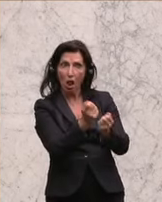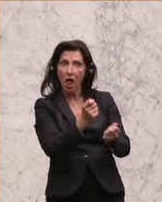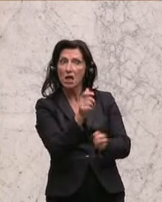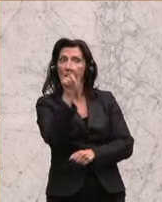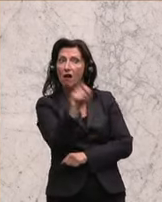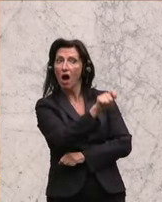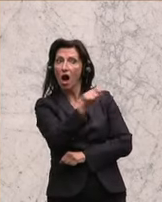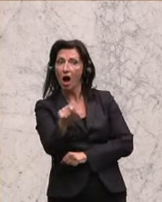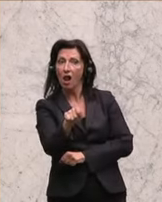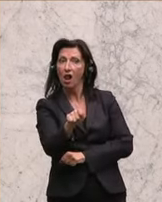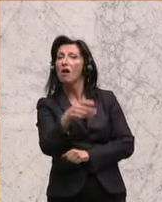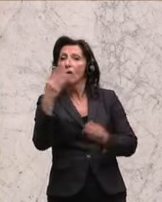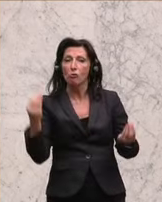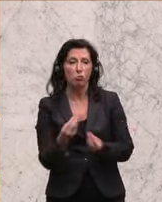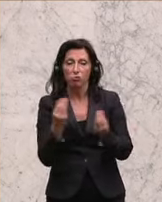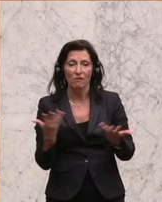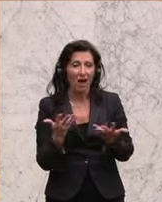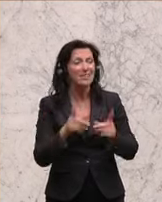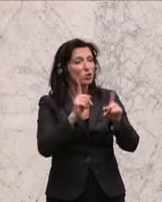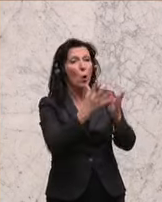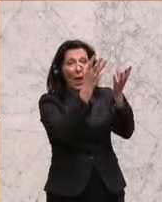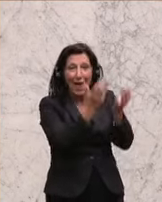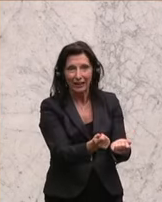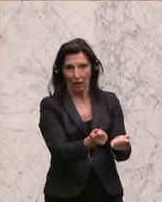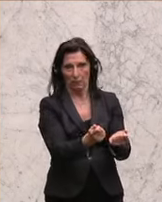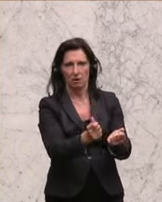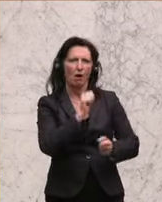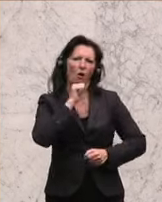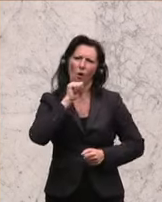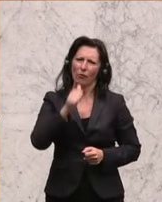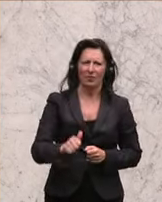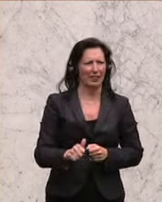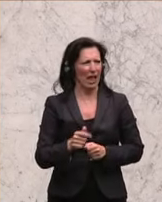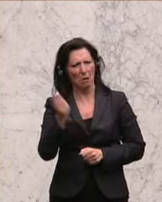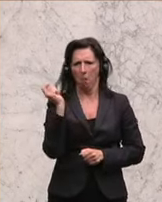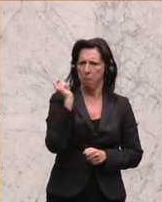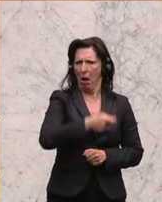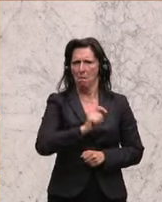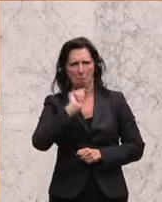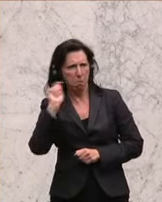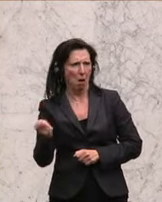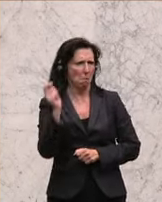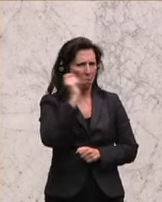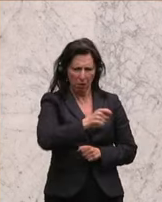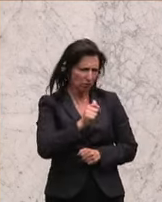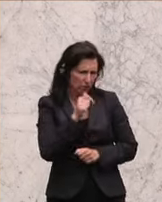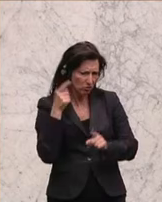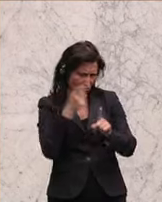damit wir zu Ergebnissen kommen und nicht, dass wir hier wadelbeißend uns gegenseitig da